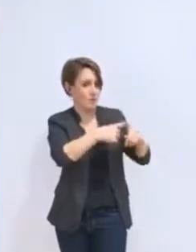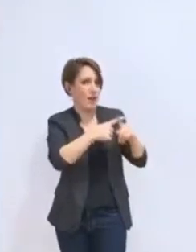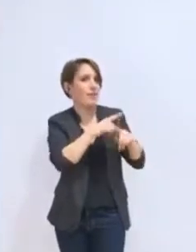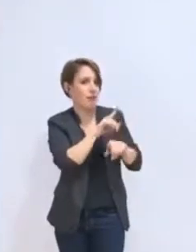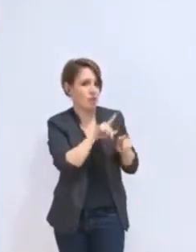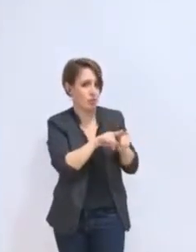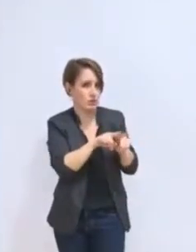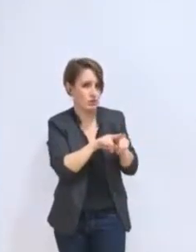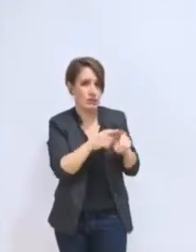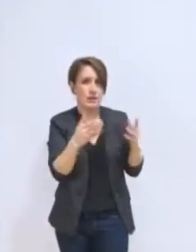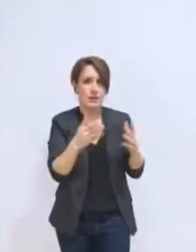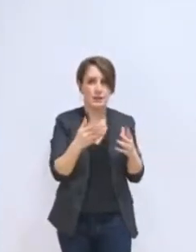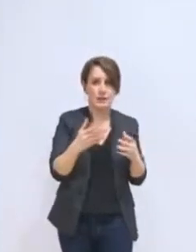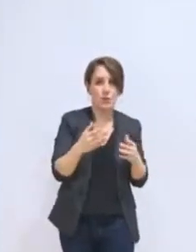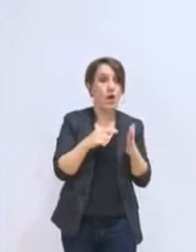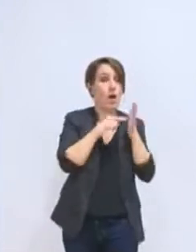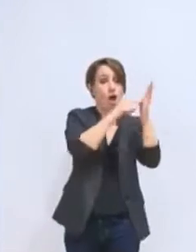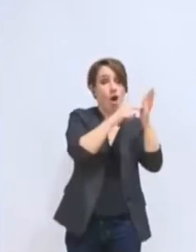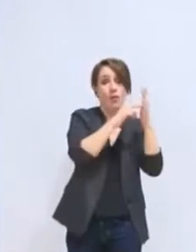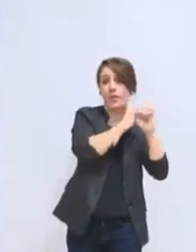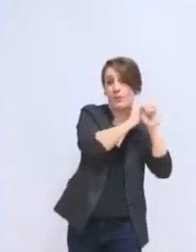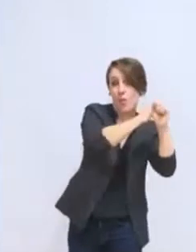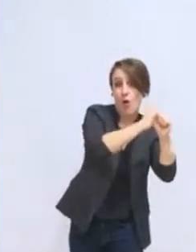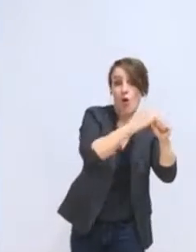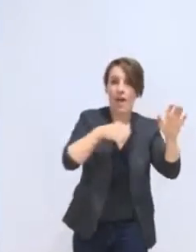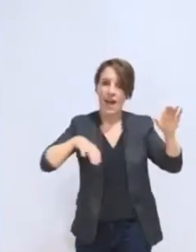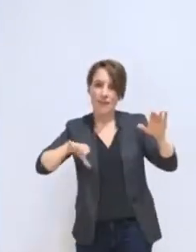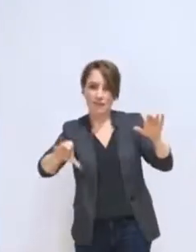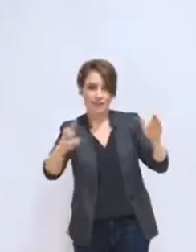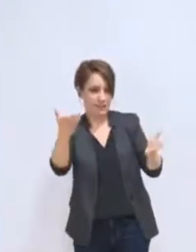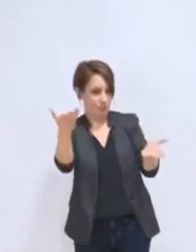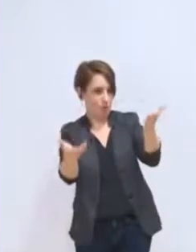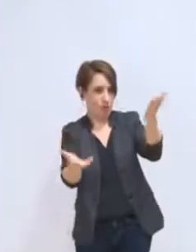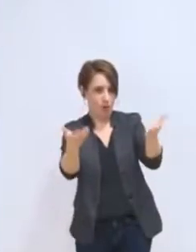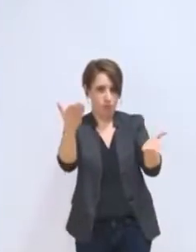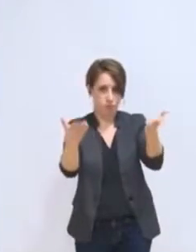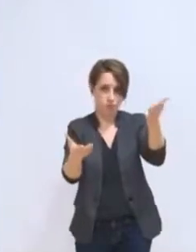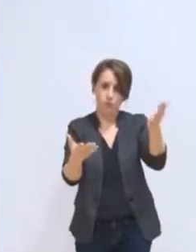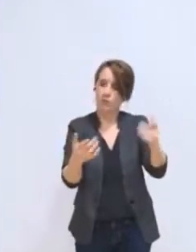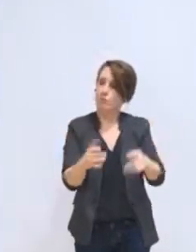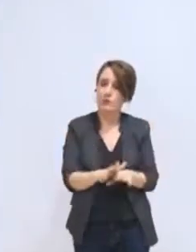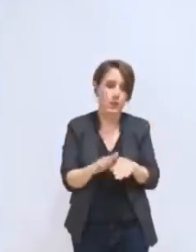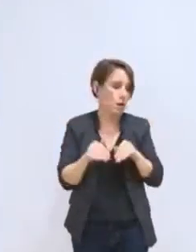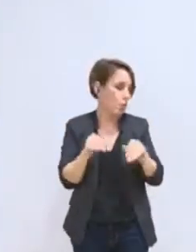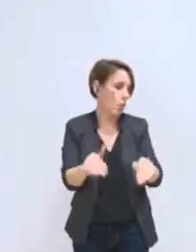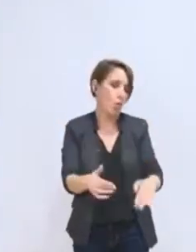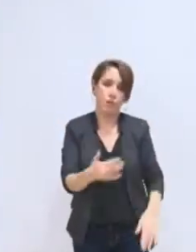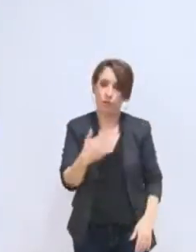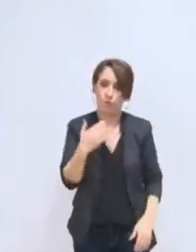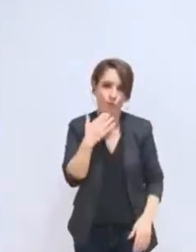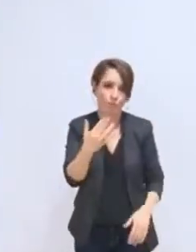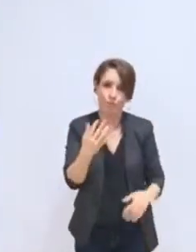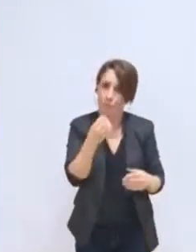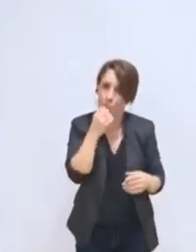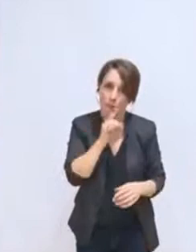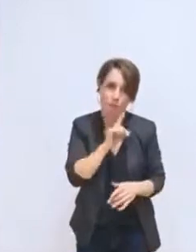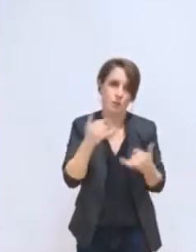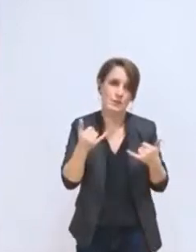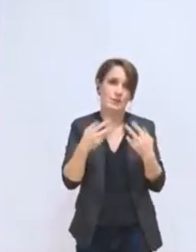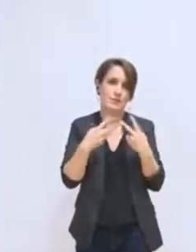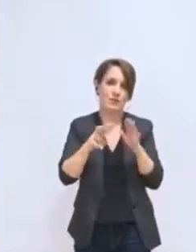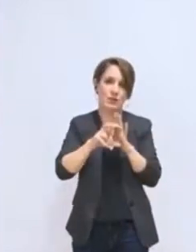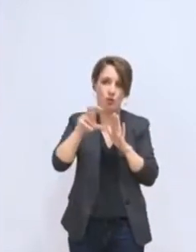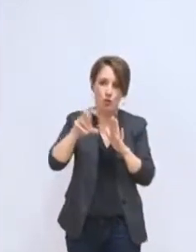'investissement et de l'endettement, qui est toujours extrêmement dégradé dans notre ville. Je vais prendre quelques chiffres.